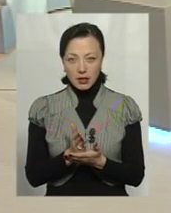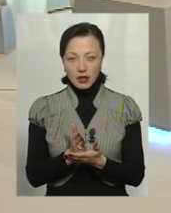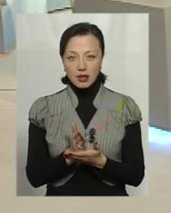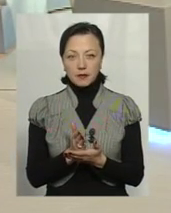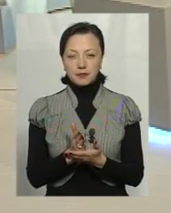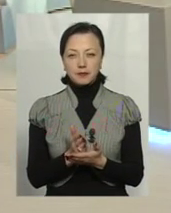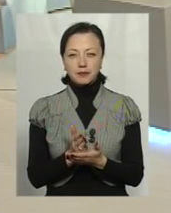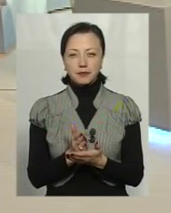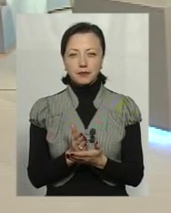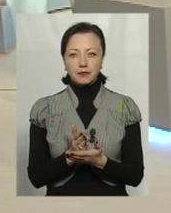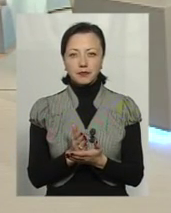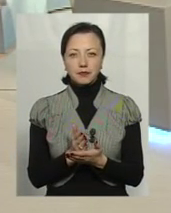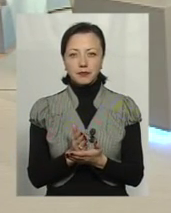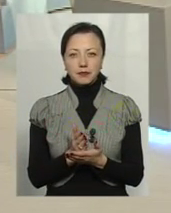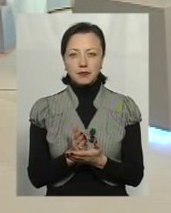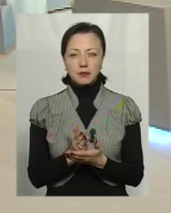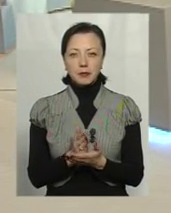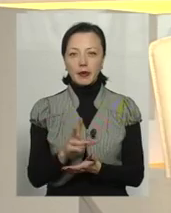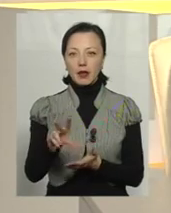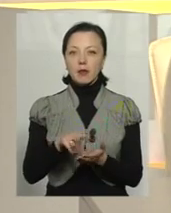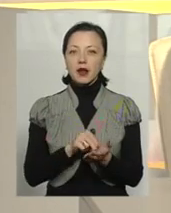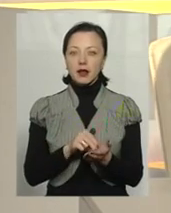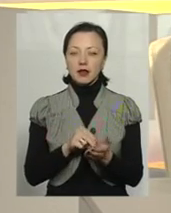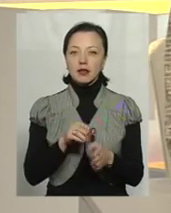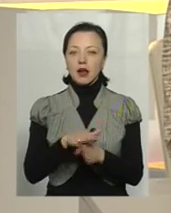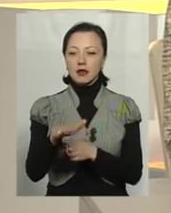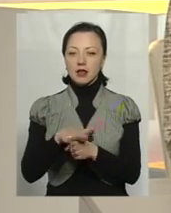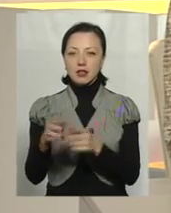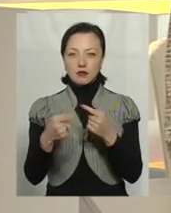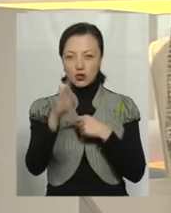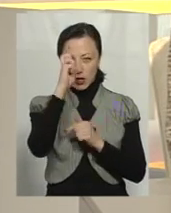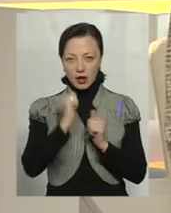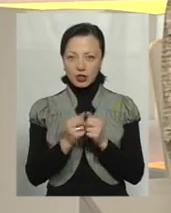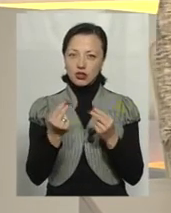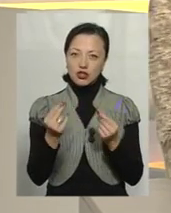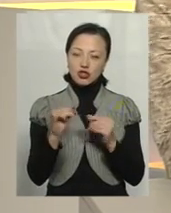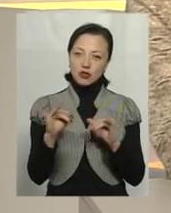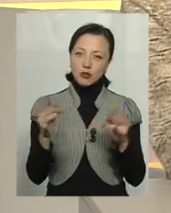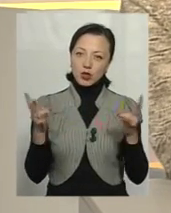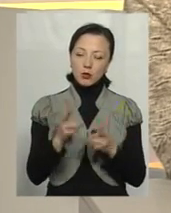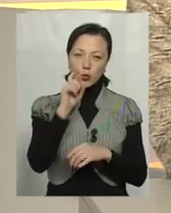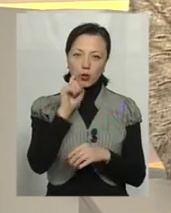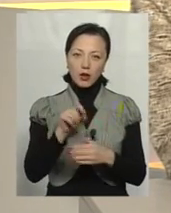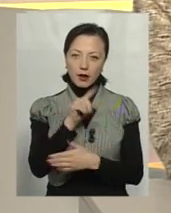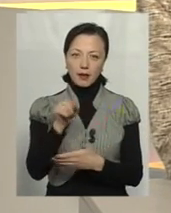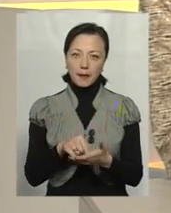пропонуєте, вони є приклади реалізації в інших країнах? Чи це потрібно лише для України?